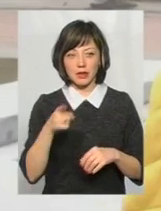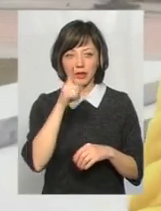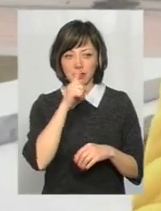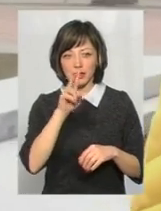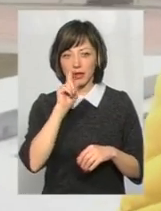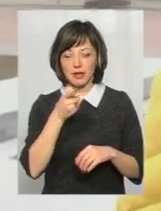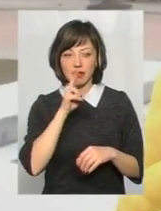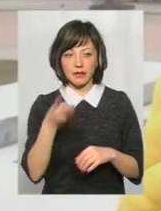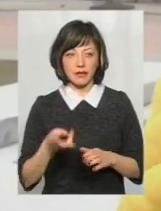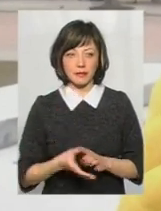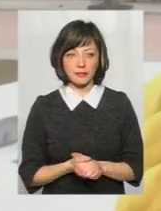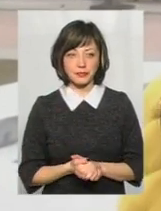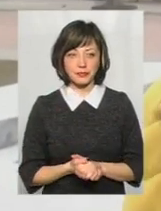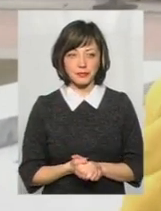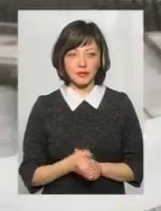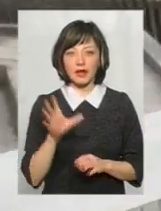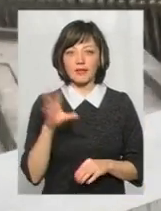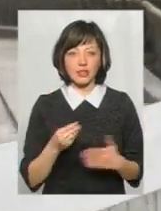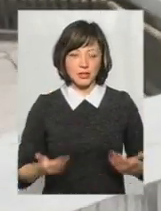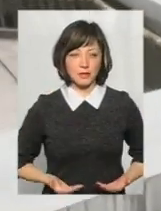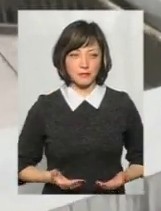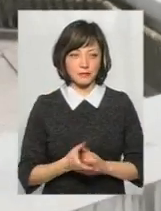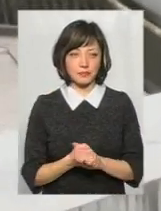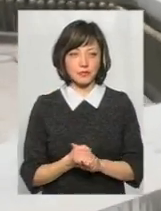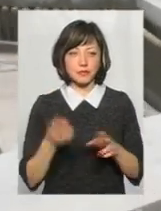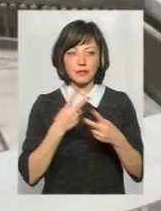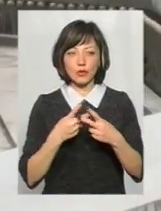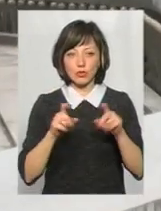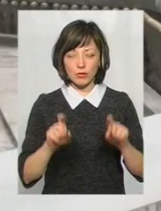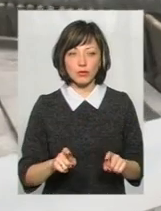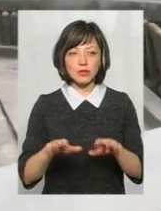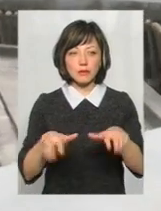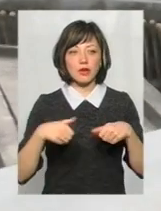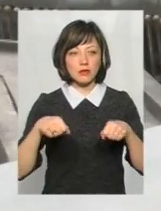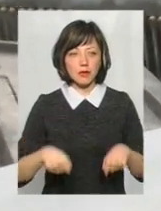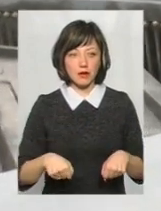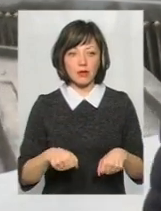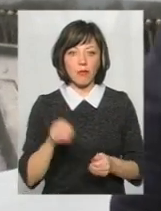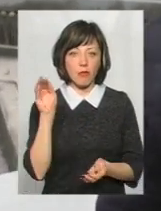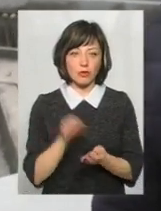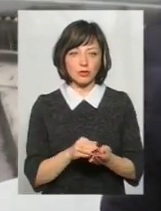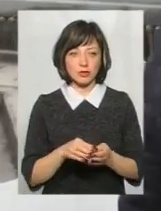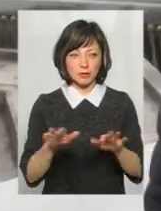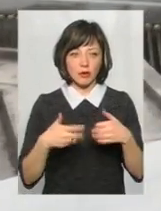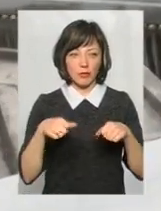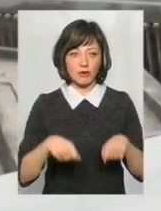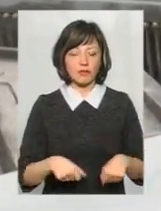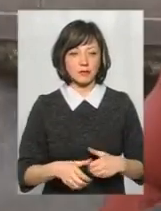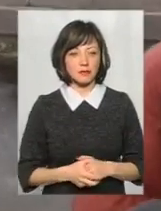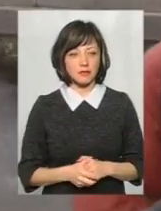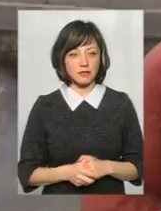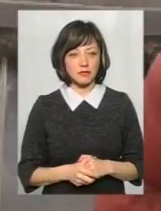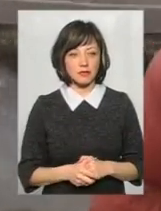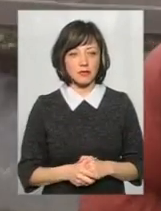місяць, на рік, на два, на все життя. В тюрму забирати права, пожизнену права забирати.